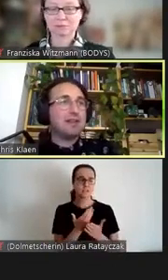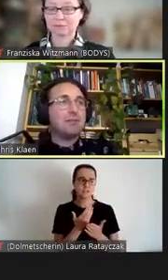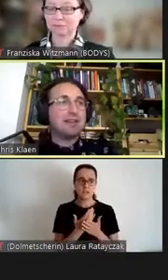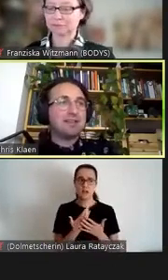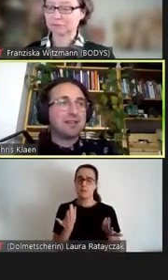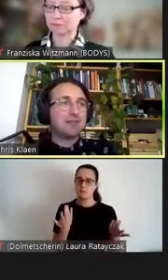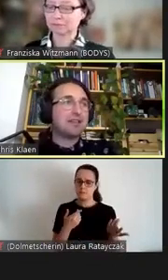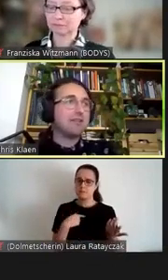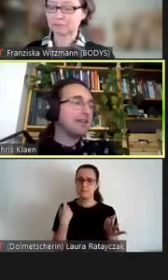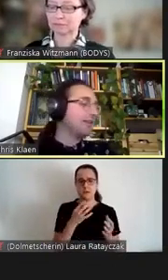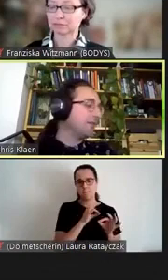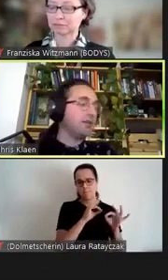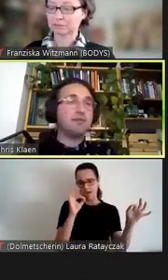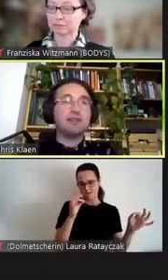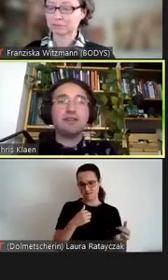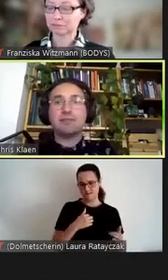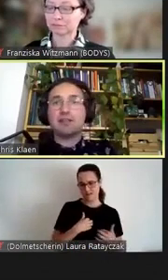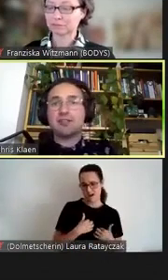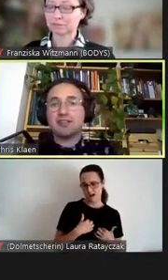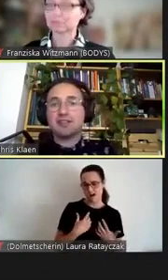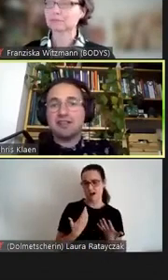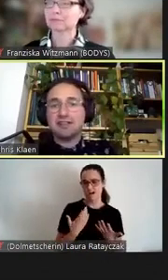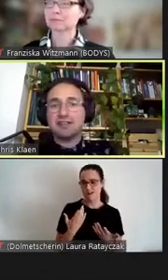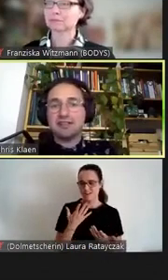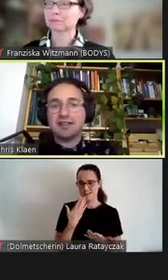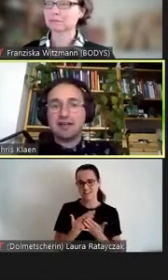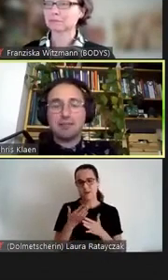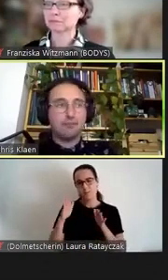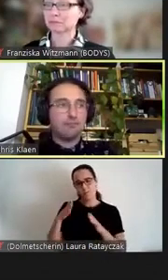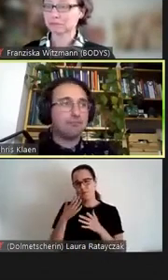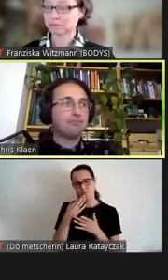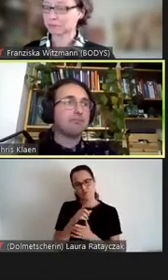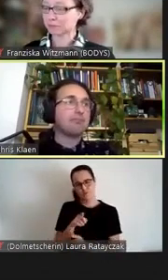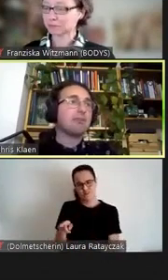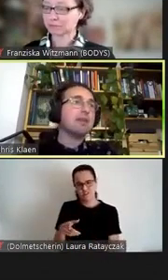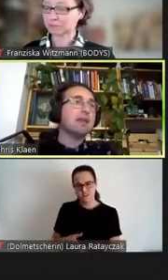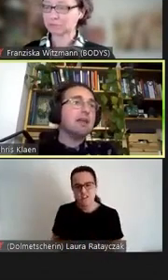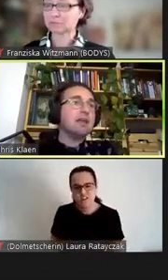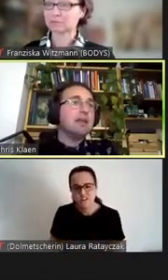wir besser und deswegen wollen wir diese Menschen hier nicht haben.